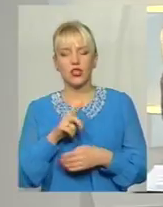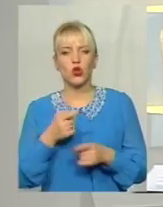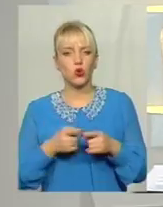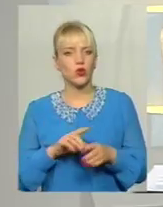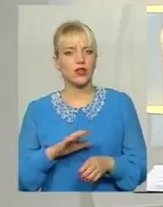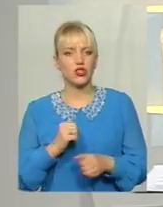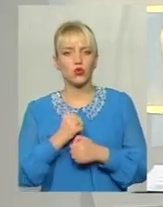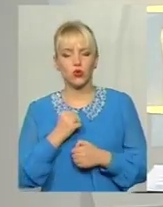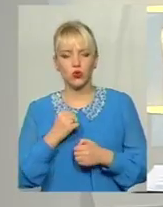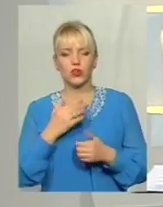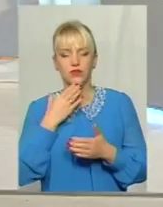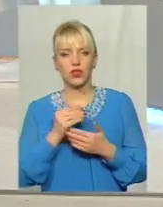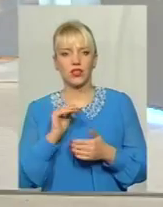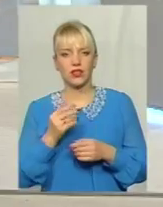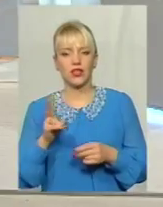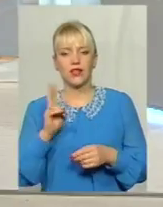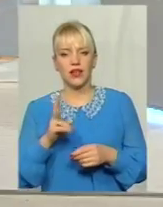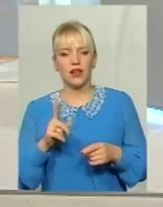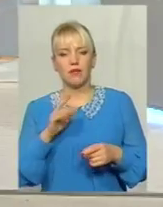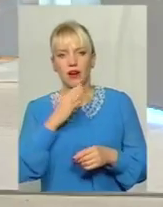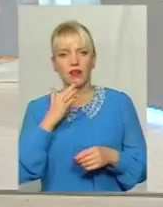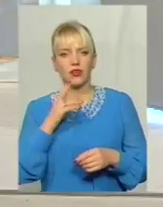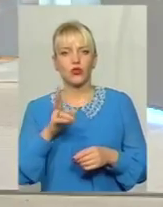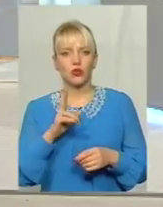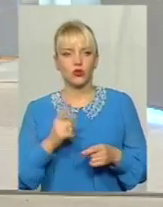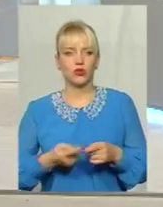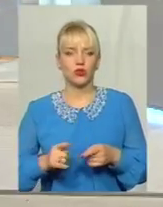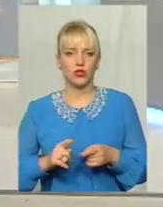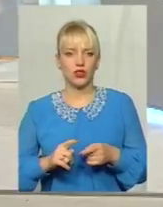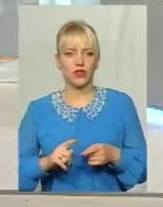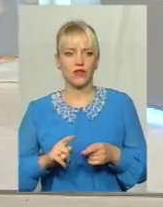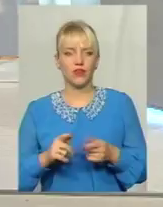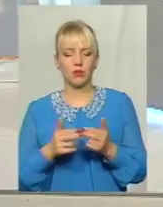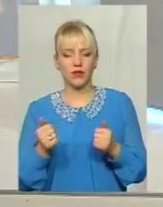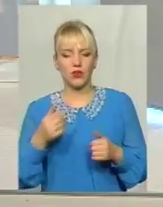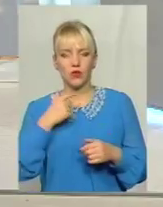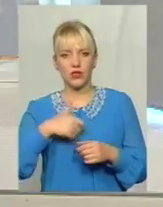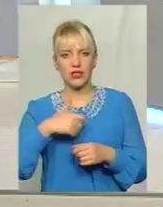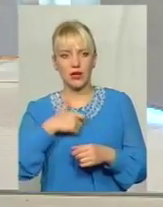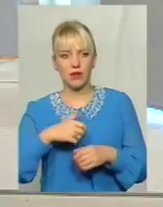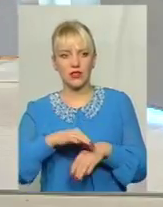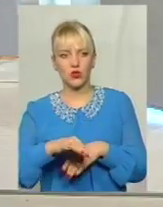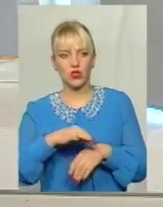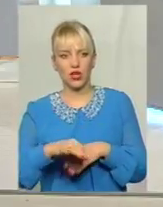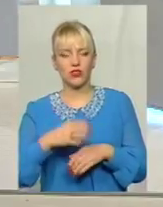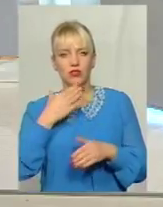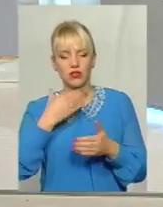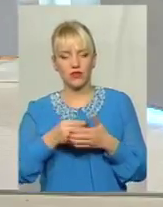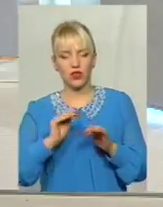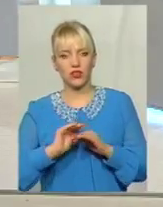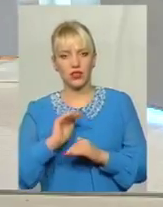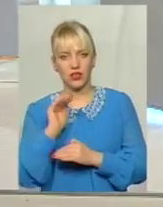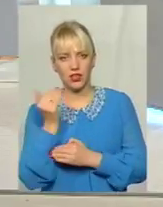перегинаючи Перефразовуючи біблійну фразу Виправдовує себе Знущаючись над своєю